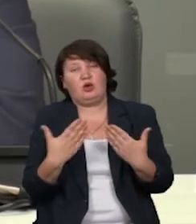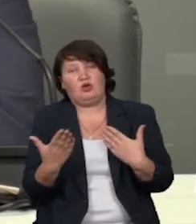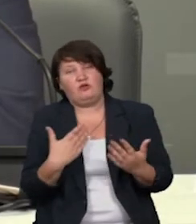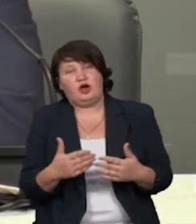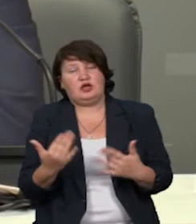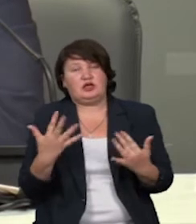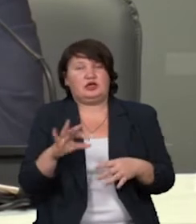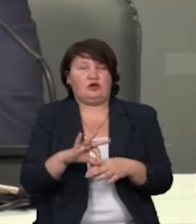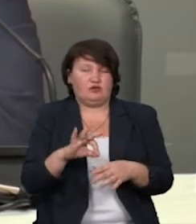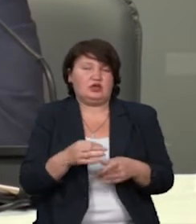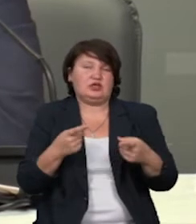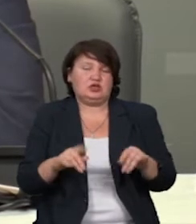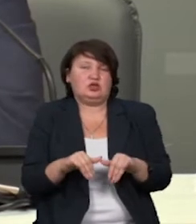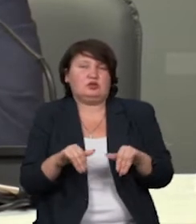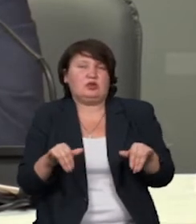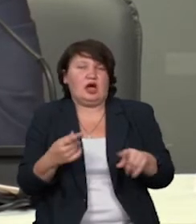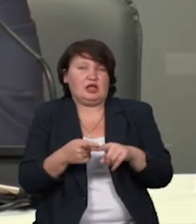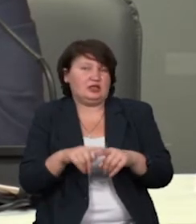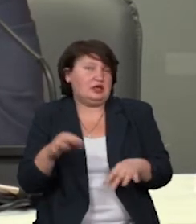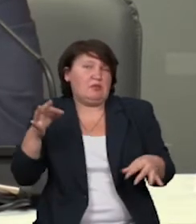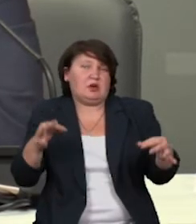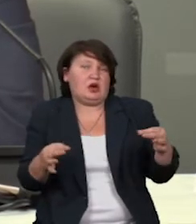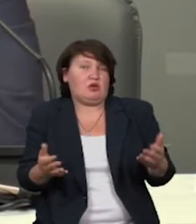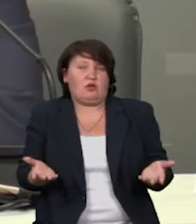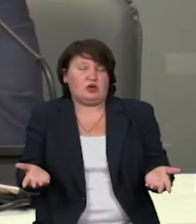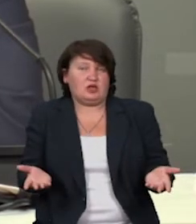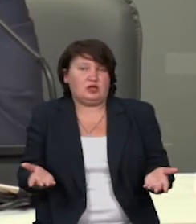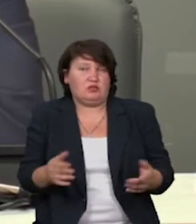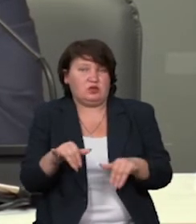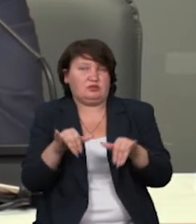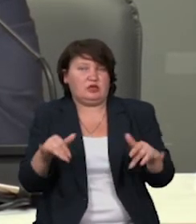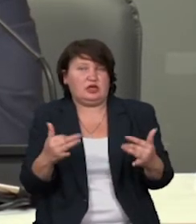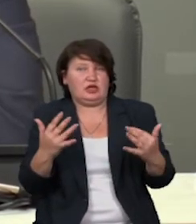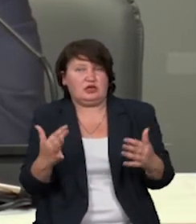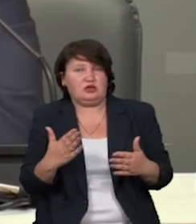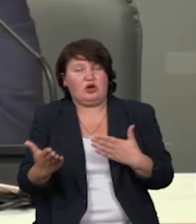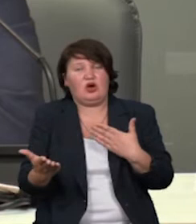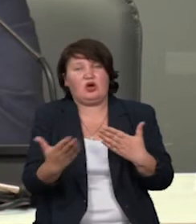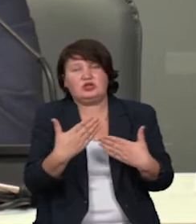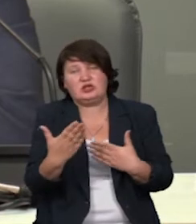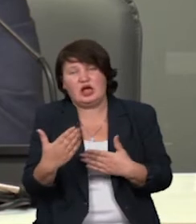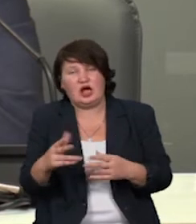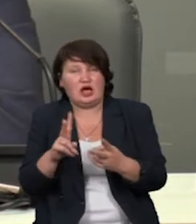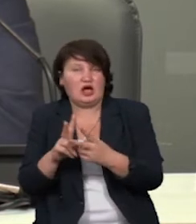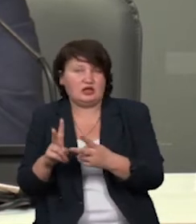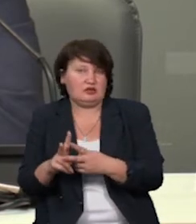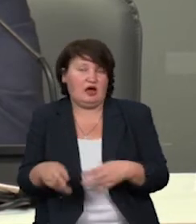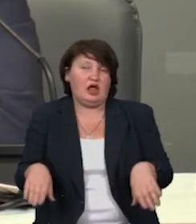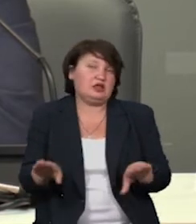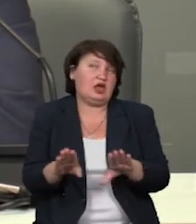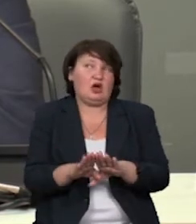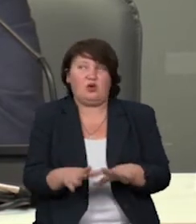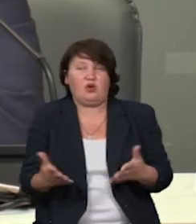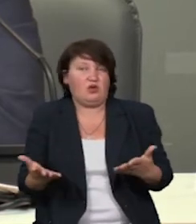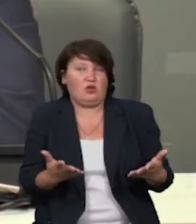хворих дійсно збільшилася. Але це природній процес, тому що збільшилася кількість контактів, але якоїсь такого вибуху,